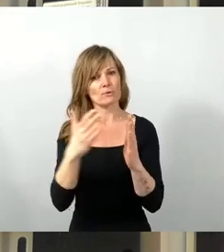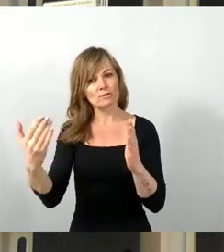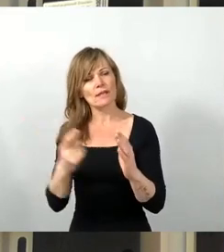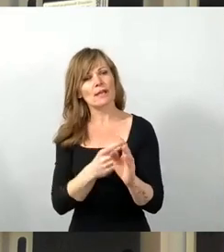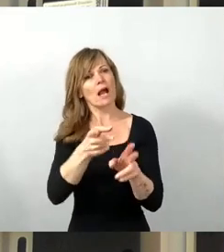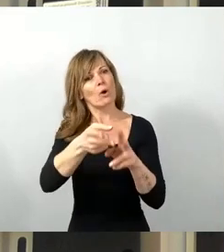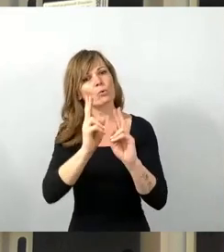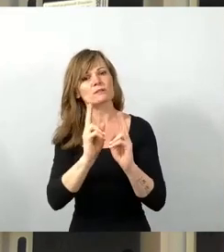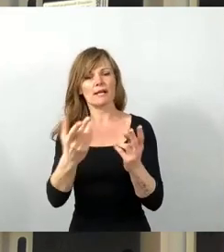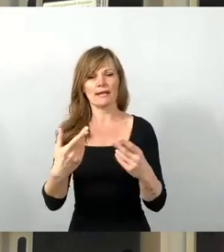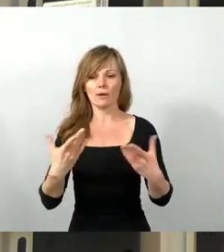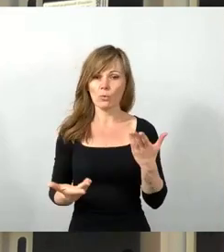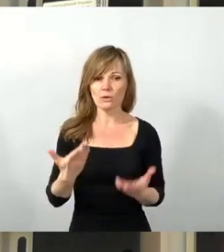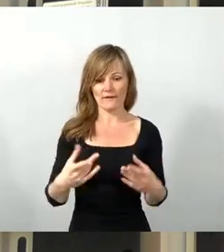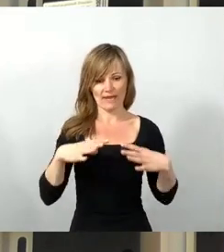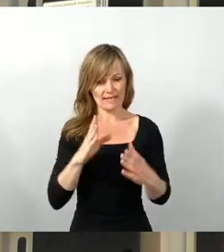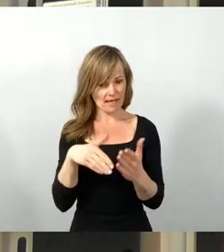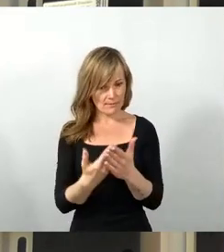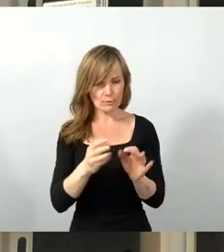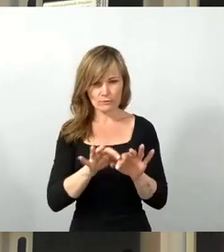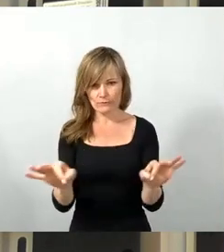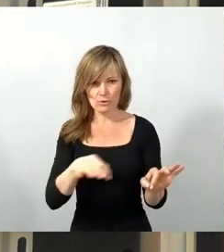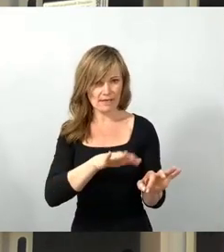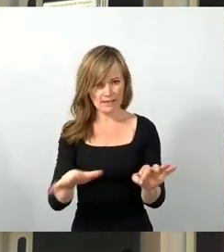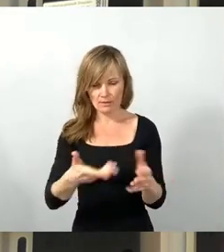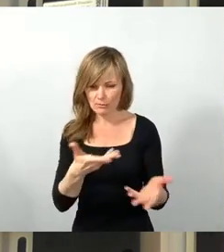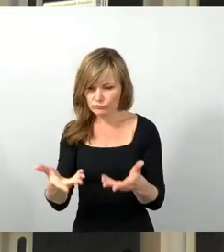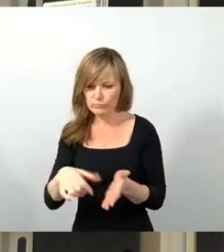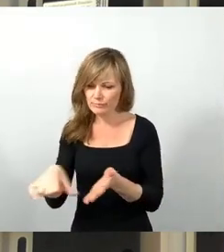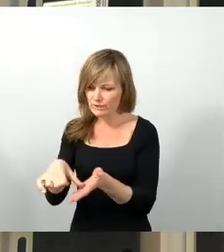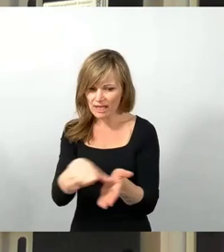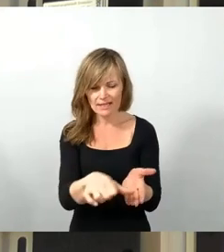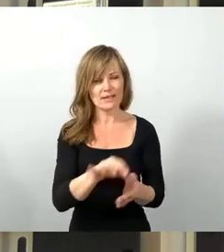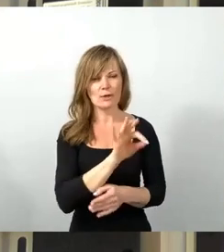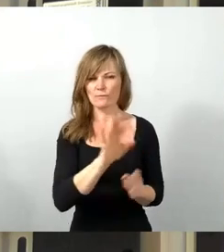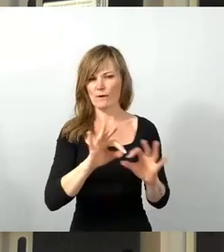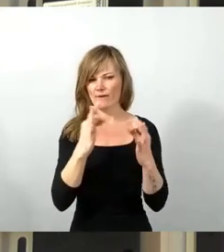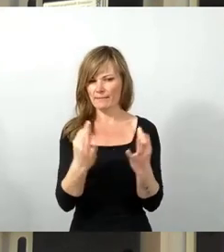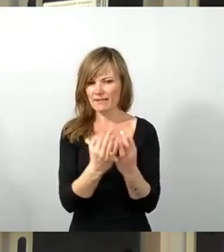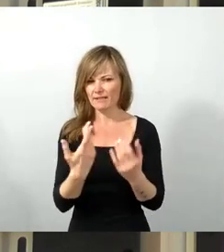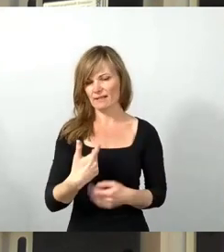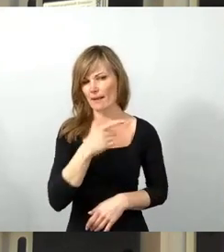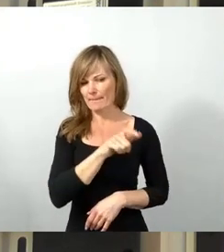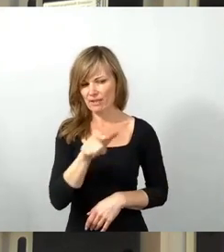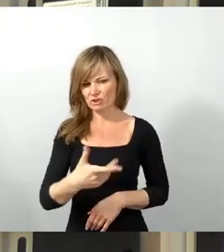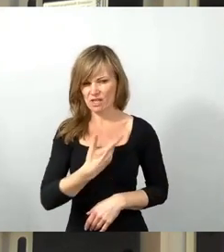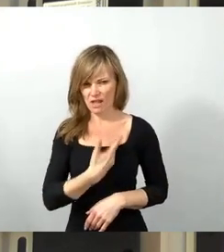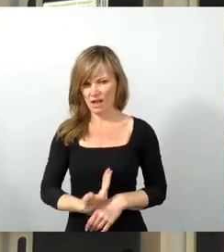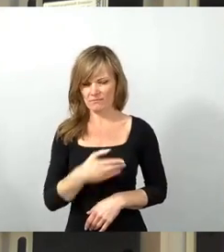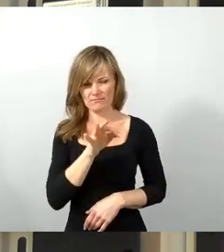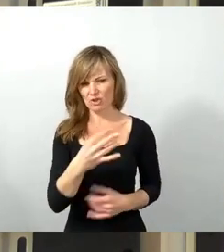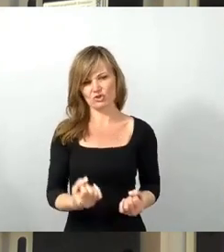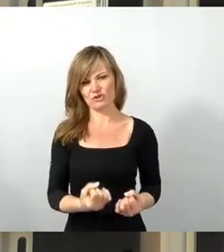möglich zu machen, all das ist für Menschen und für Familien in Armut oft schwer finanzierbar oder gar unmöglich.